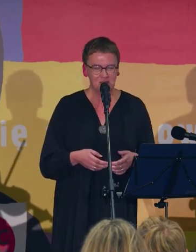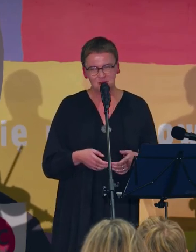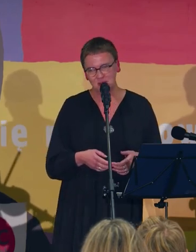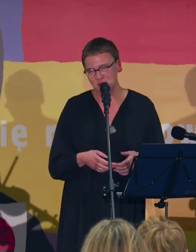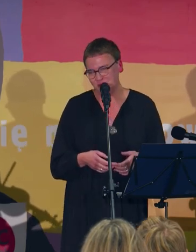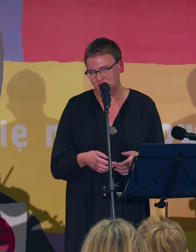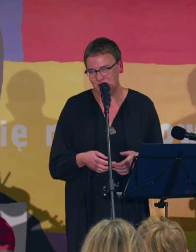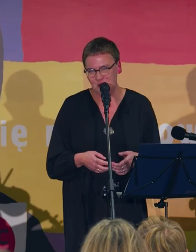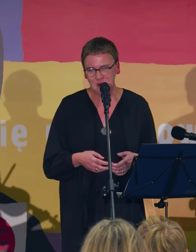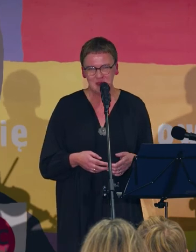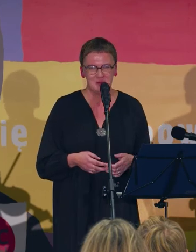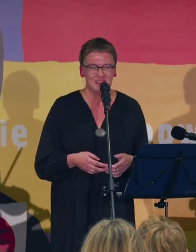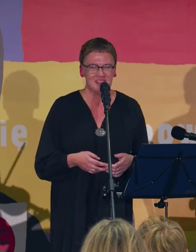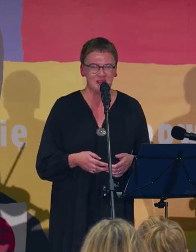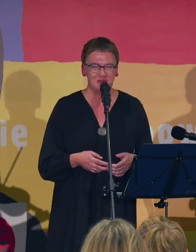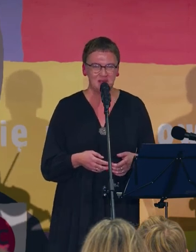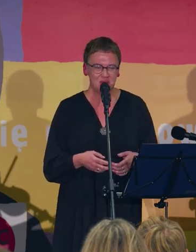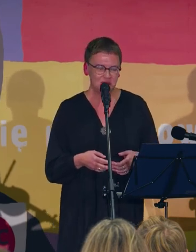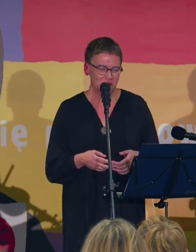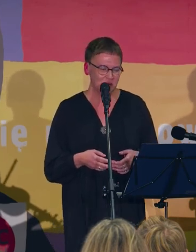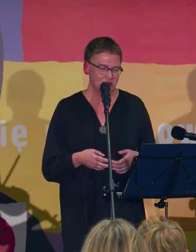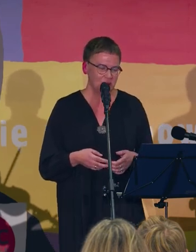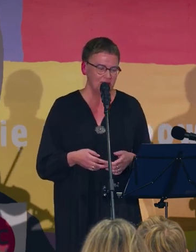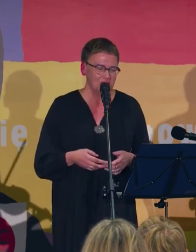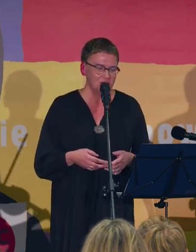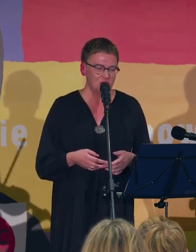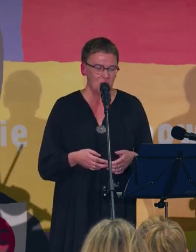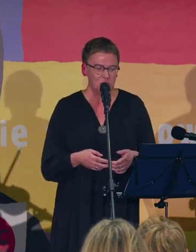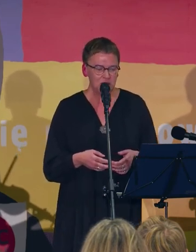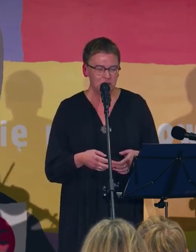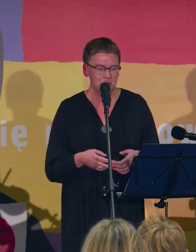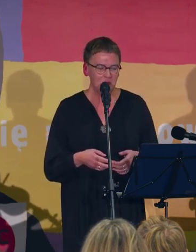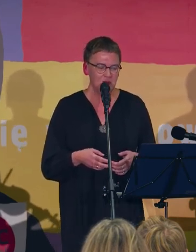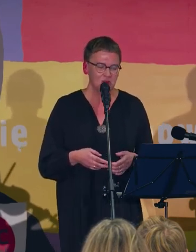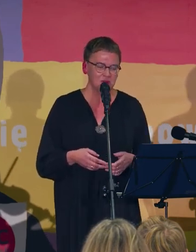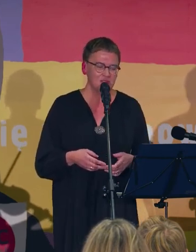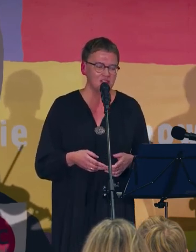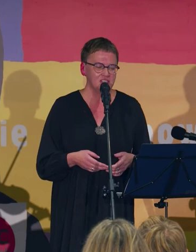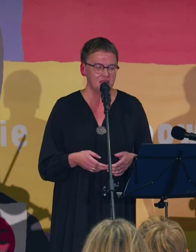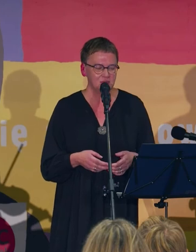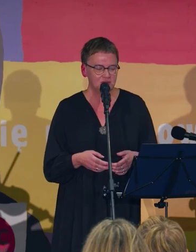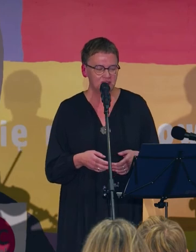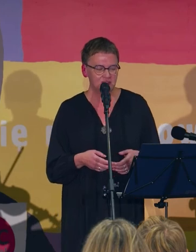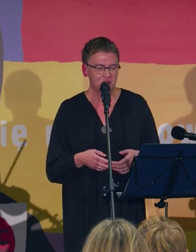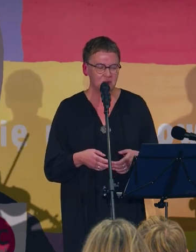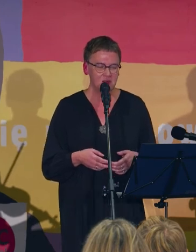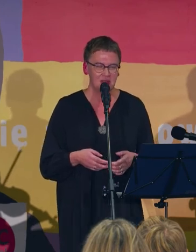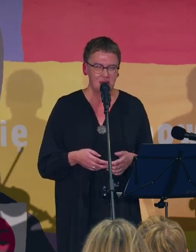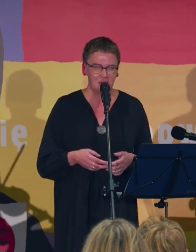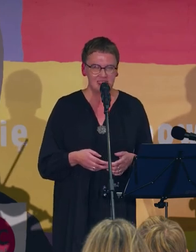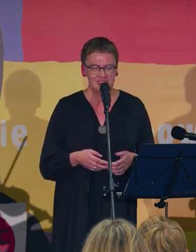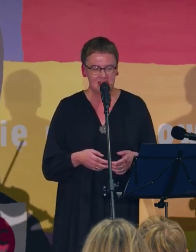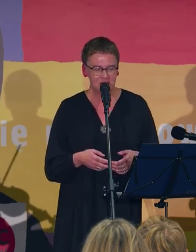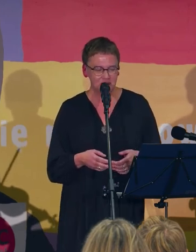piastowe my pszczoły piastowy my rój w kropli my miodu niesiemy w nasz